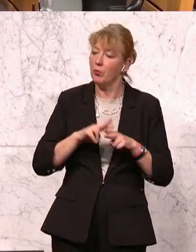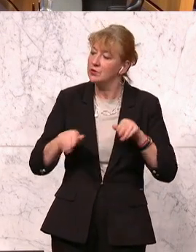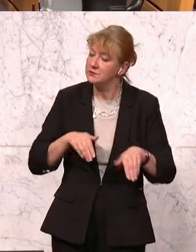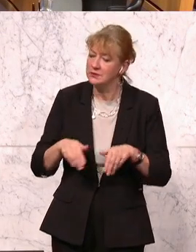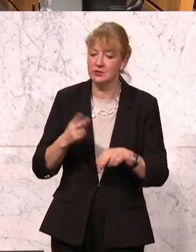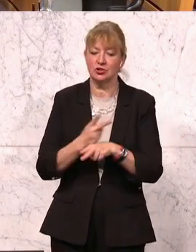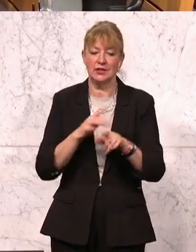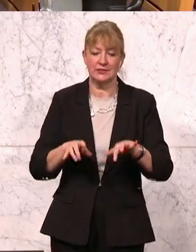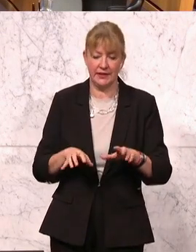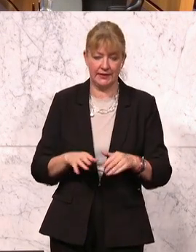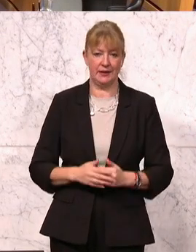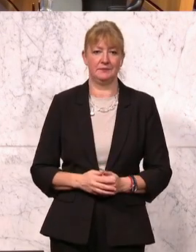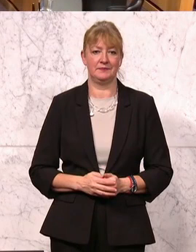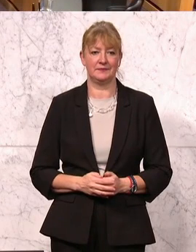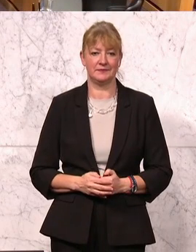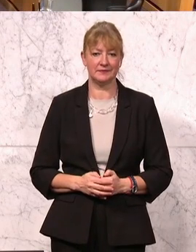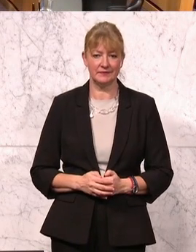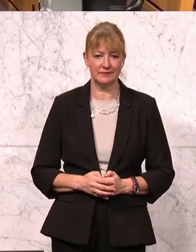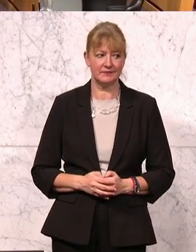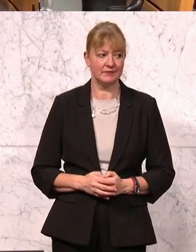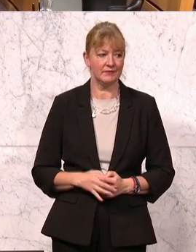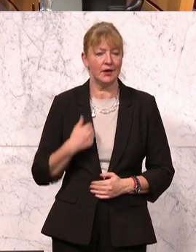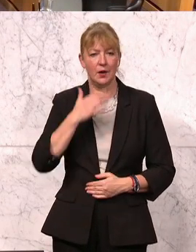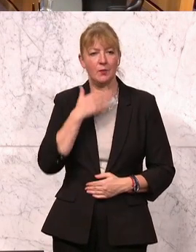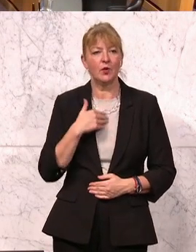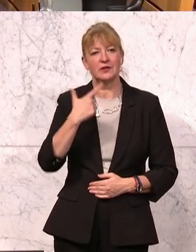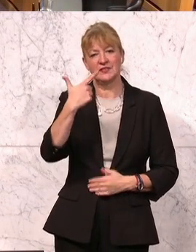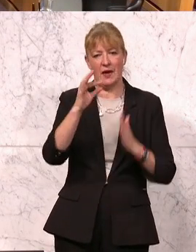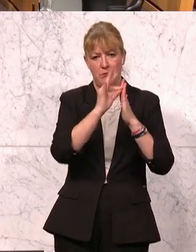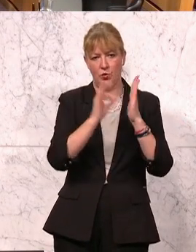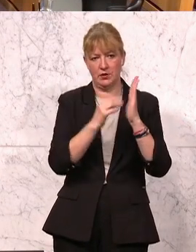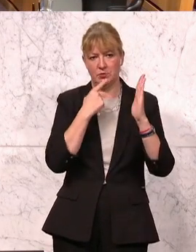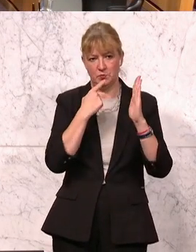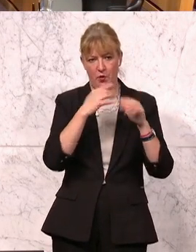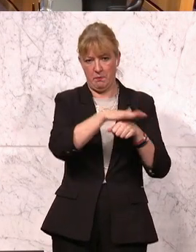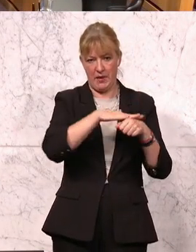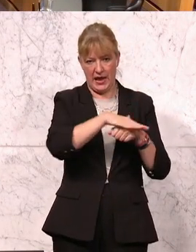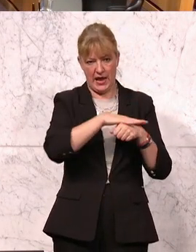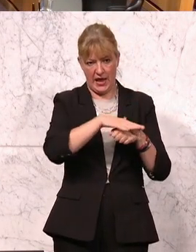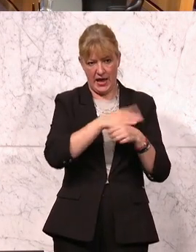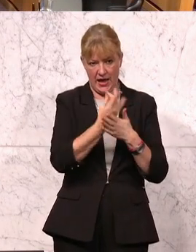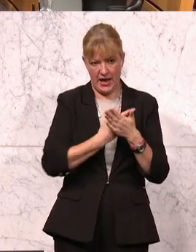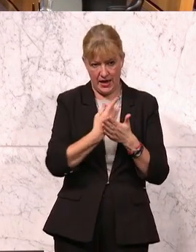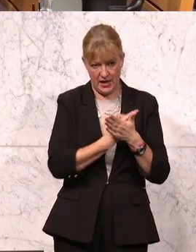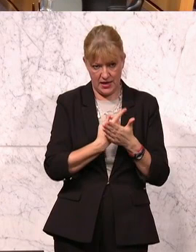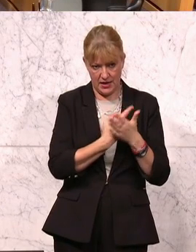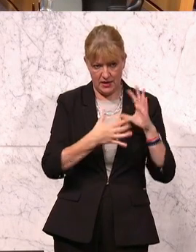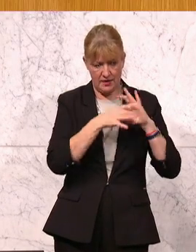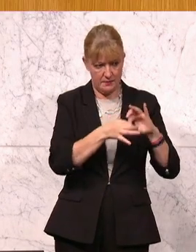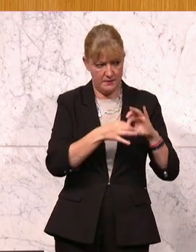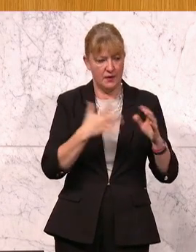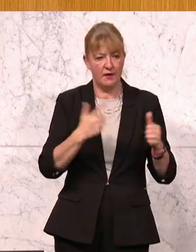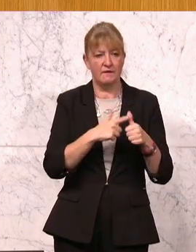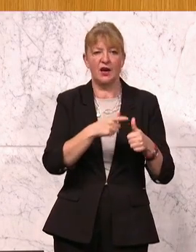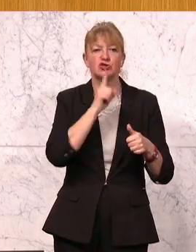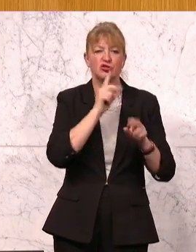Staatssekretär. Ich möchte noch zwei Punkte ansprechen im Bereich der Bildung, die natürlich auch mit Bildung zu tun haben. Als erstes den